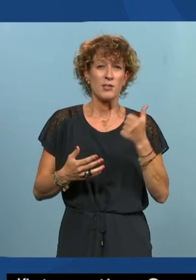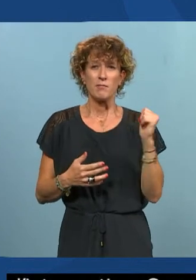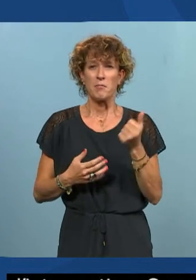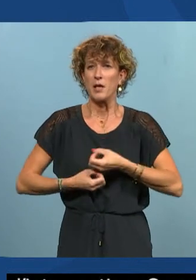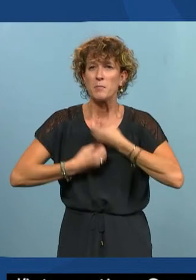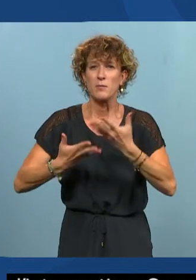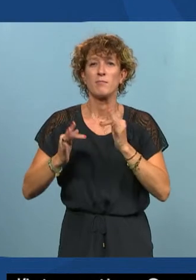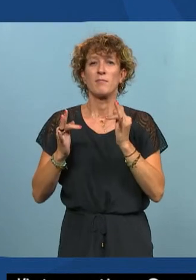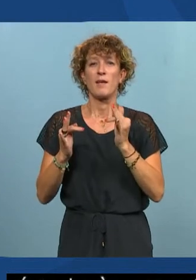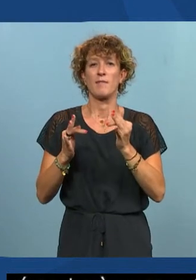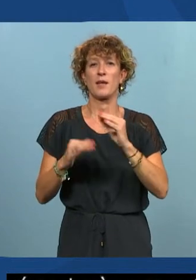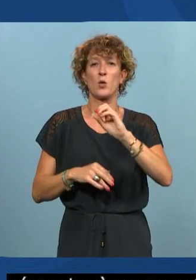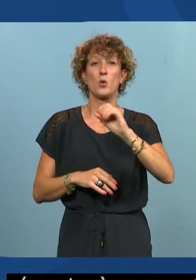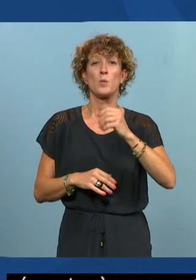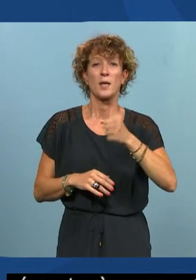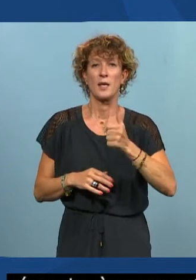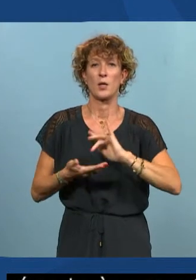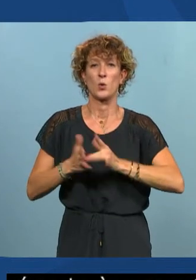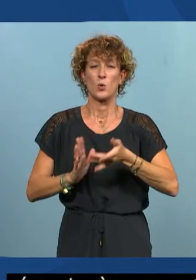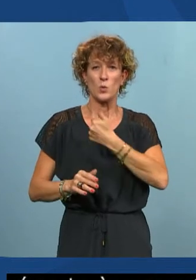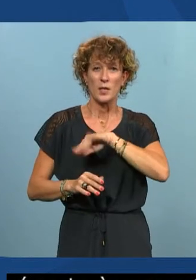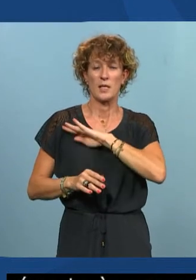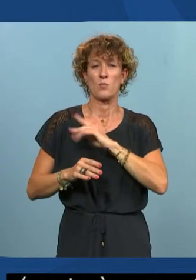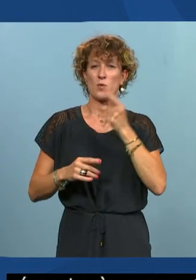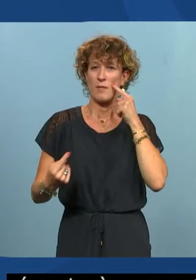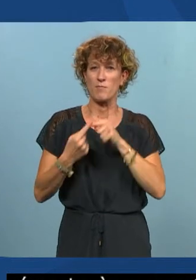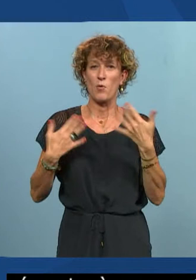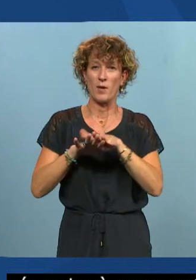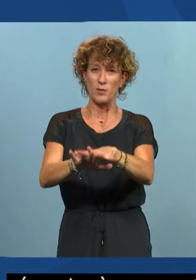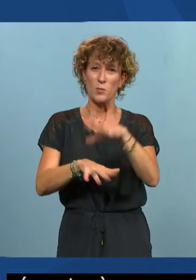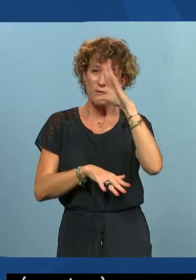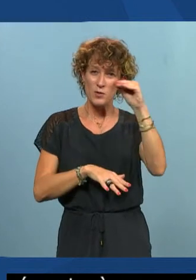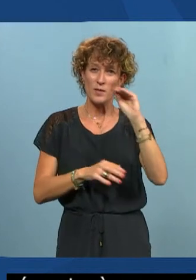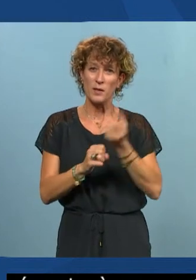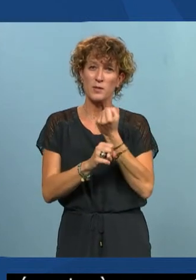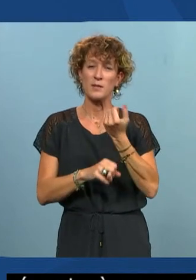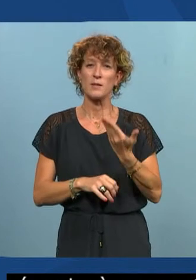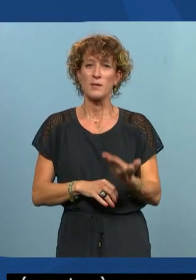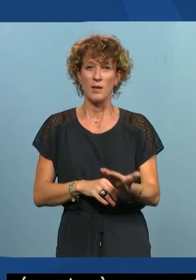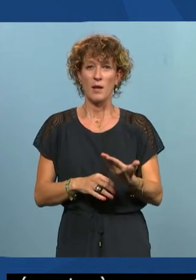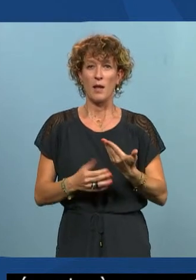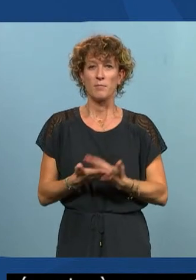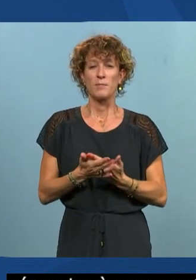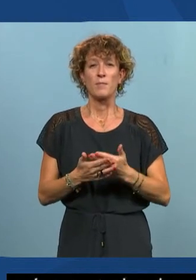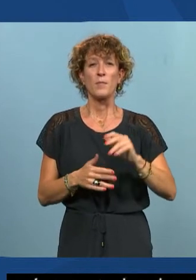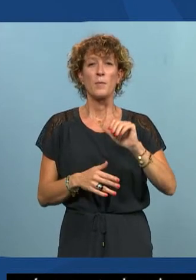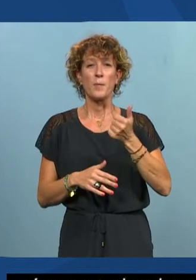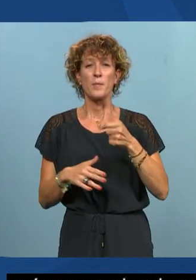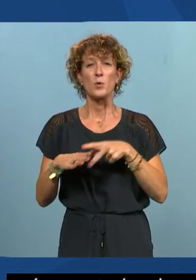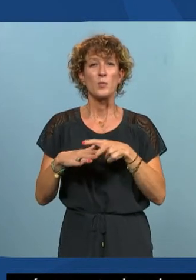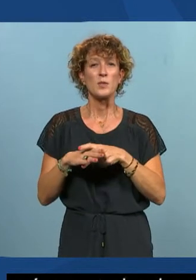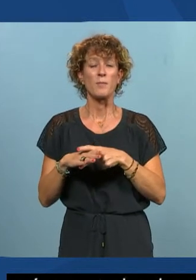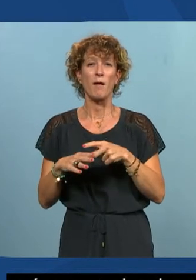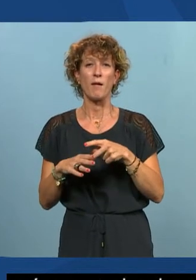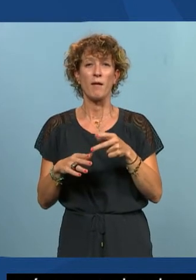le numérique, tous responsables pour une inclusion professionnelle réussie. Et là, on va commencer par parler assurance